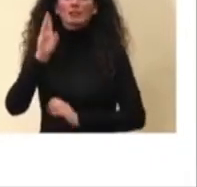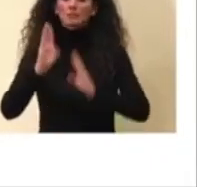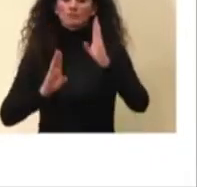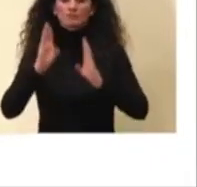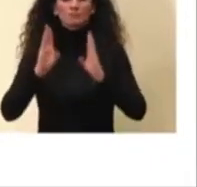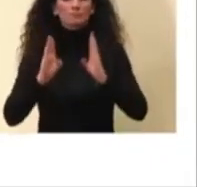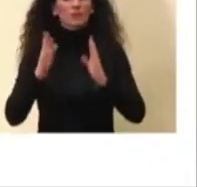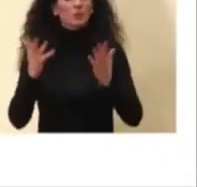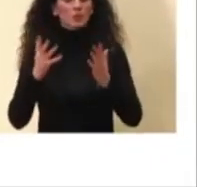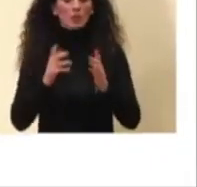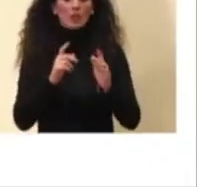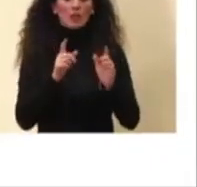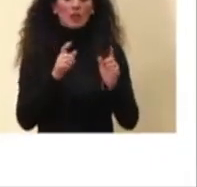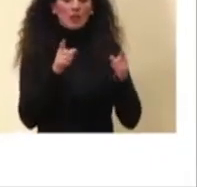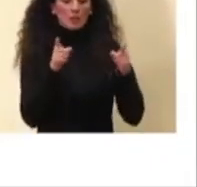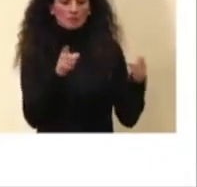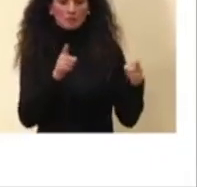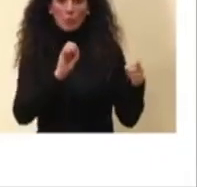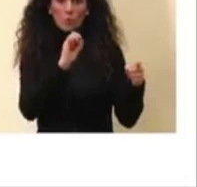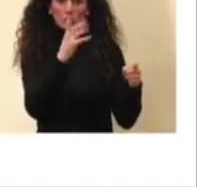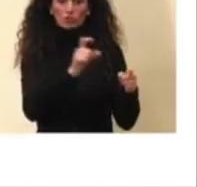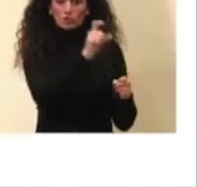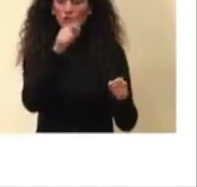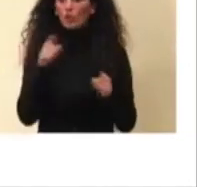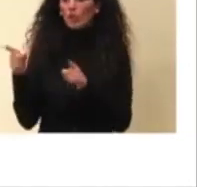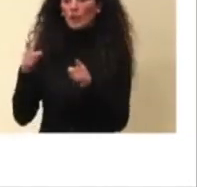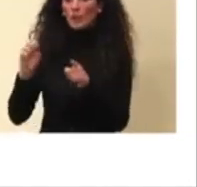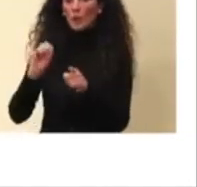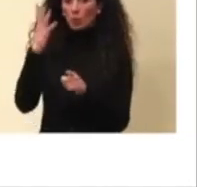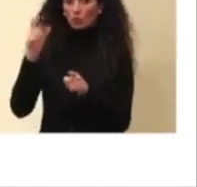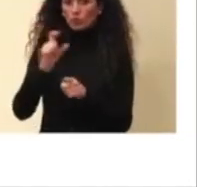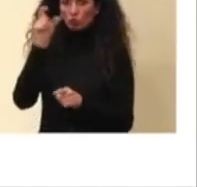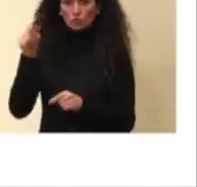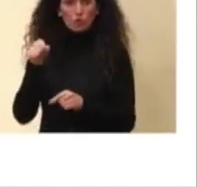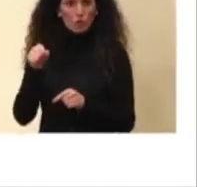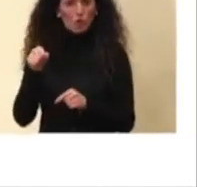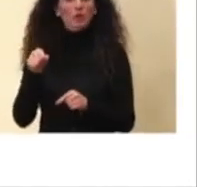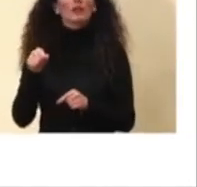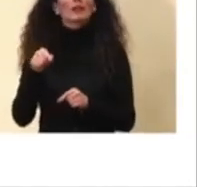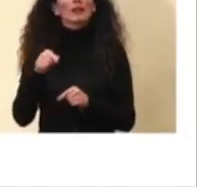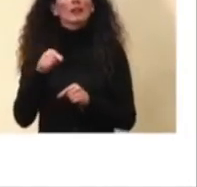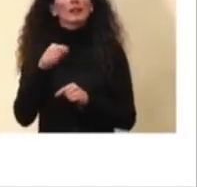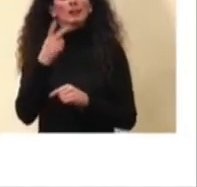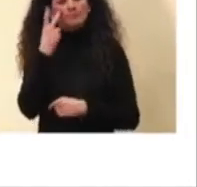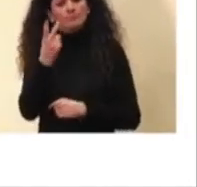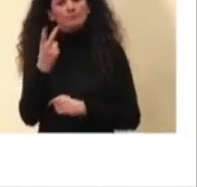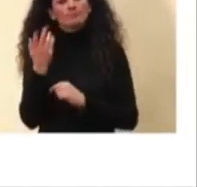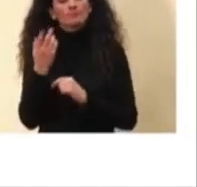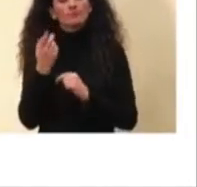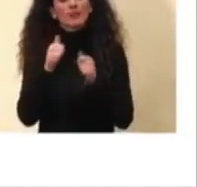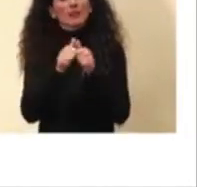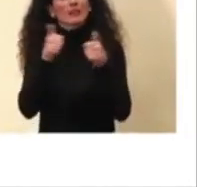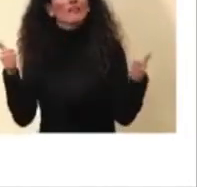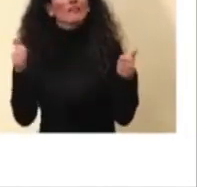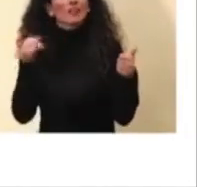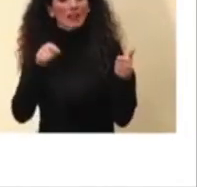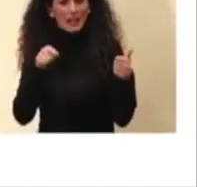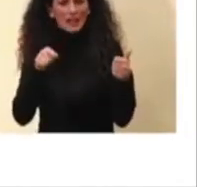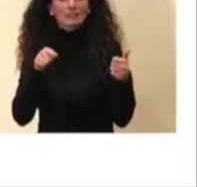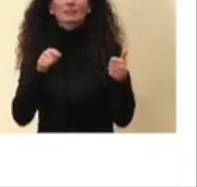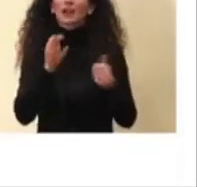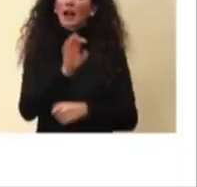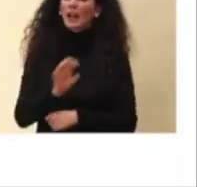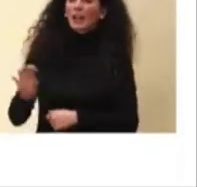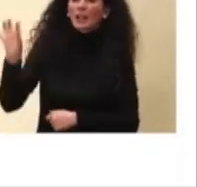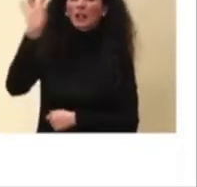di 15 giorni, quello più recente versus quello di un mese fa e che mostra come ci sono tendenze, in molte